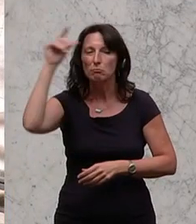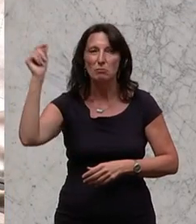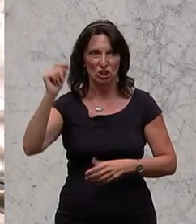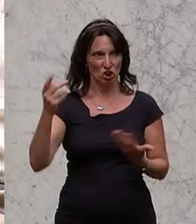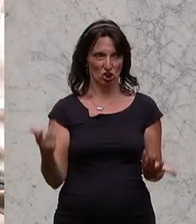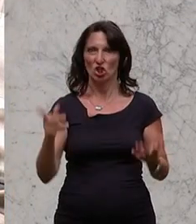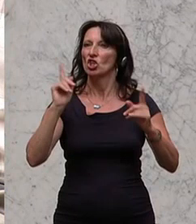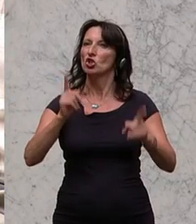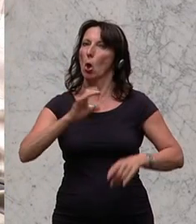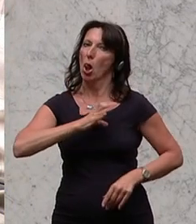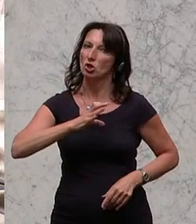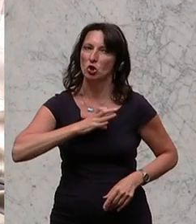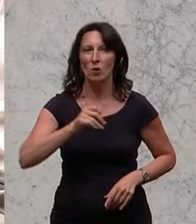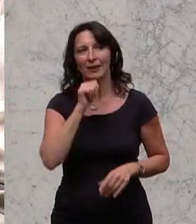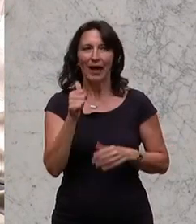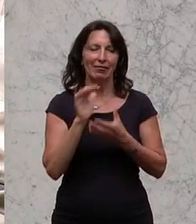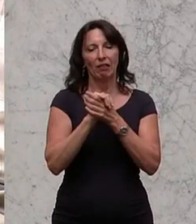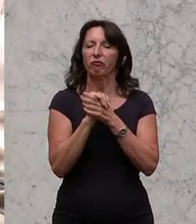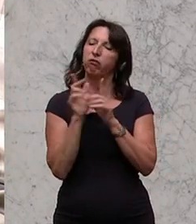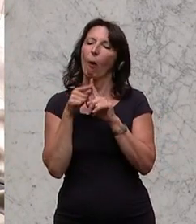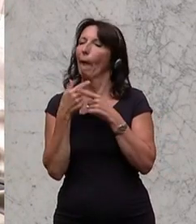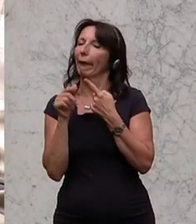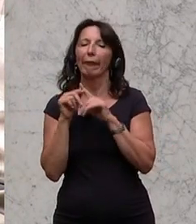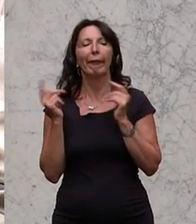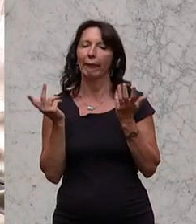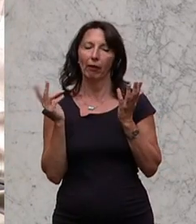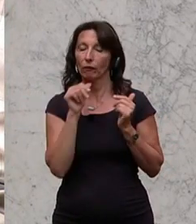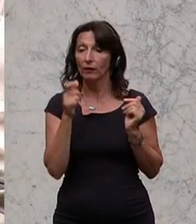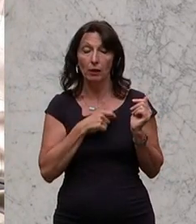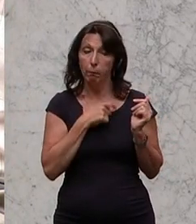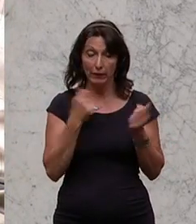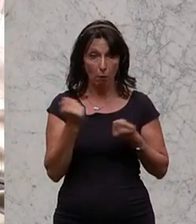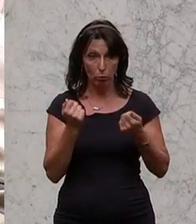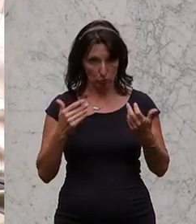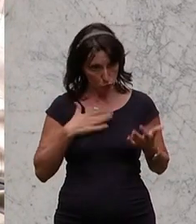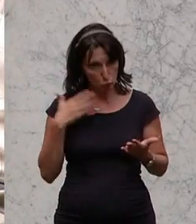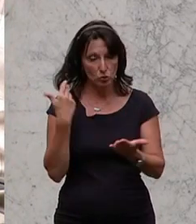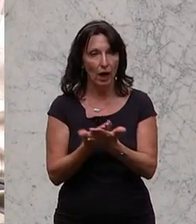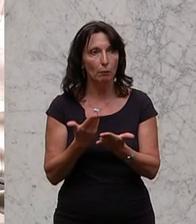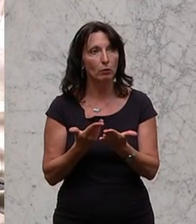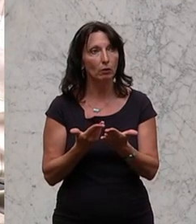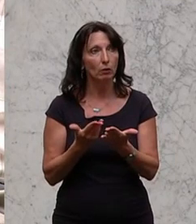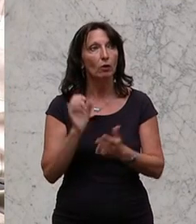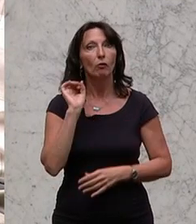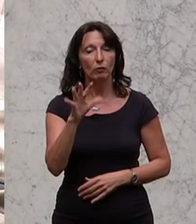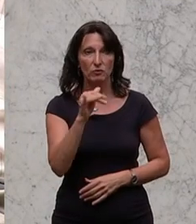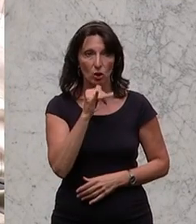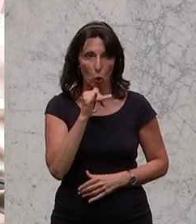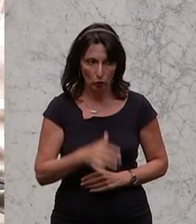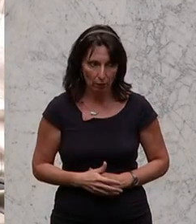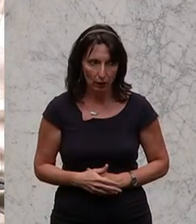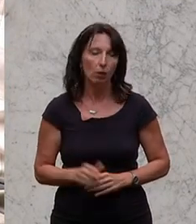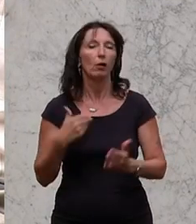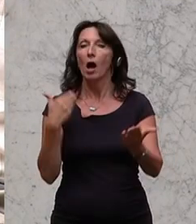Filz, nicht Freieintalwirtschaft, nicht Parteipolitik. Das ist das Angebot, mit dem wir antreten am 15. Oktober. Dieses